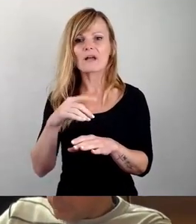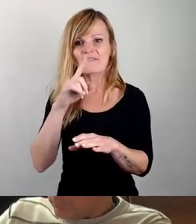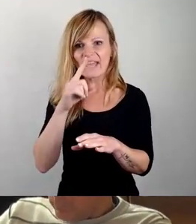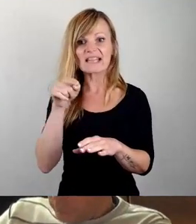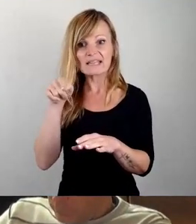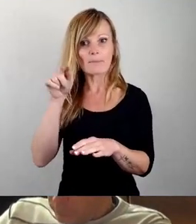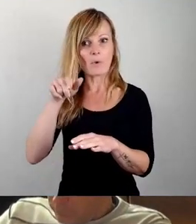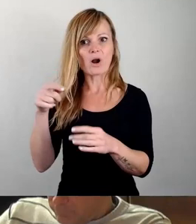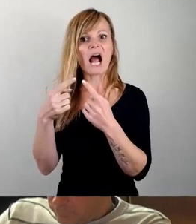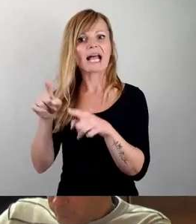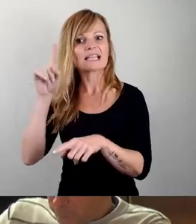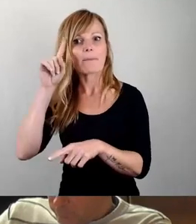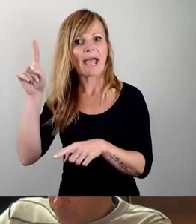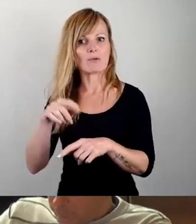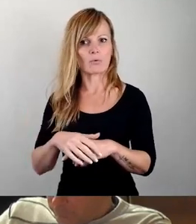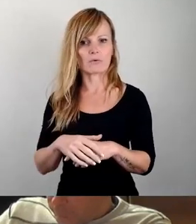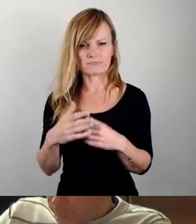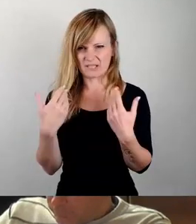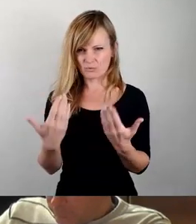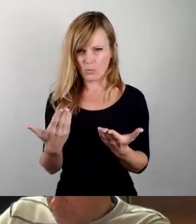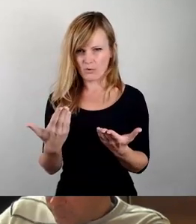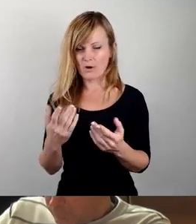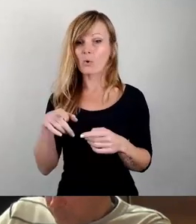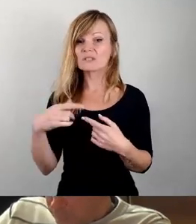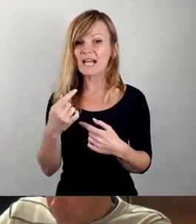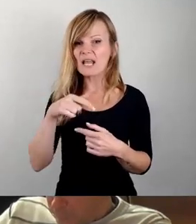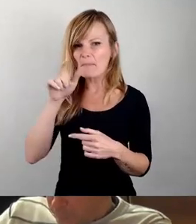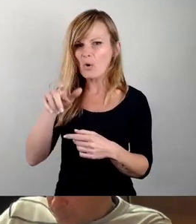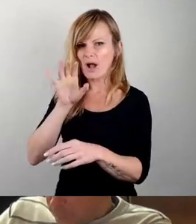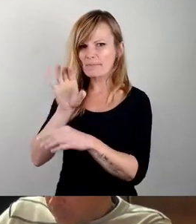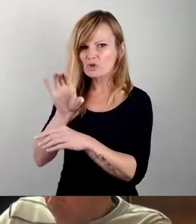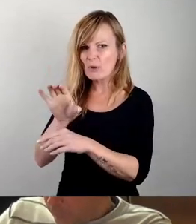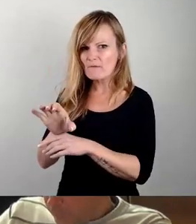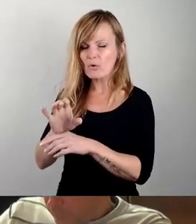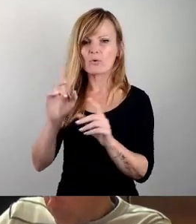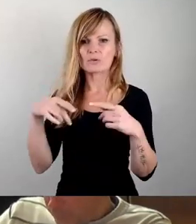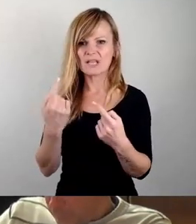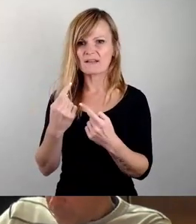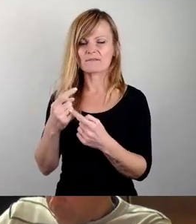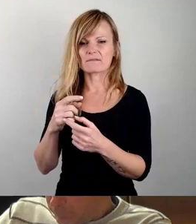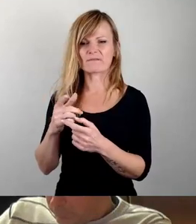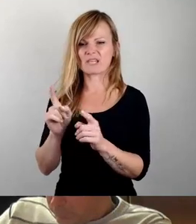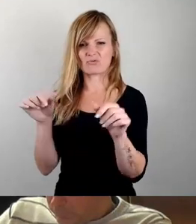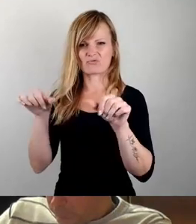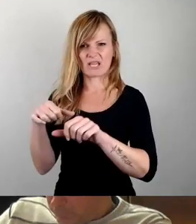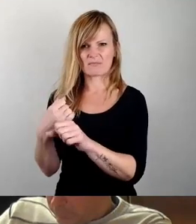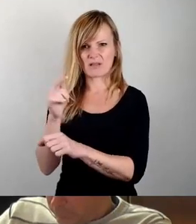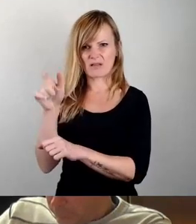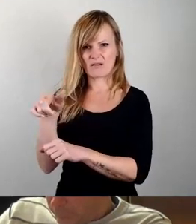Und dann endet das in Bürgerbeschimpfung und Verunglimpfung. Und das finde ich unakzeptabel.